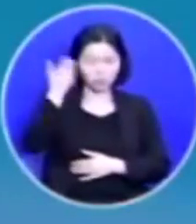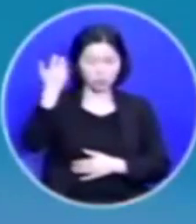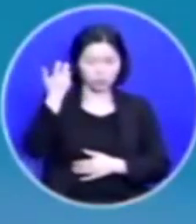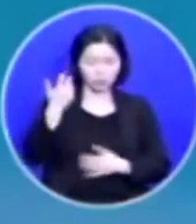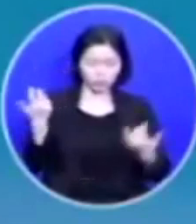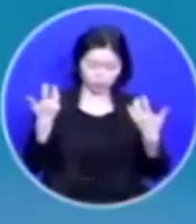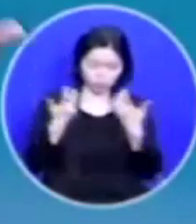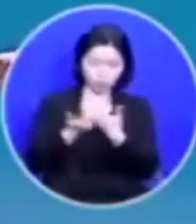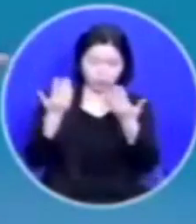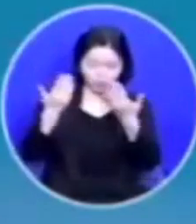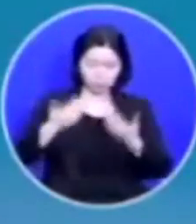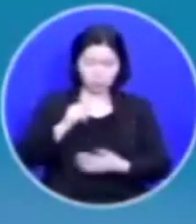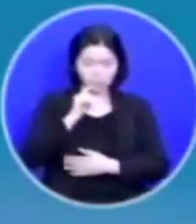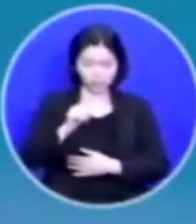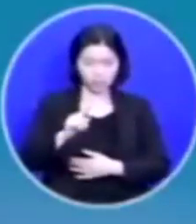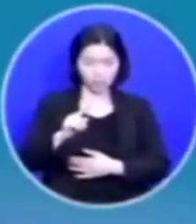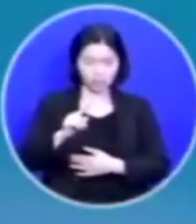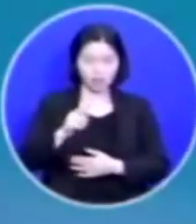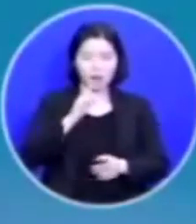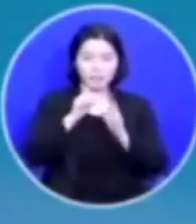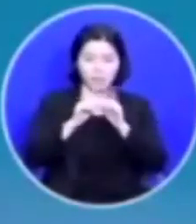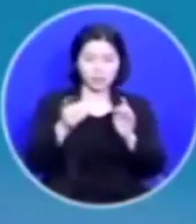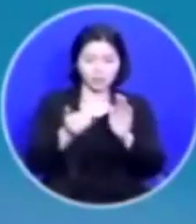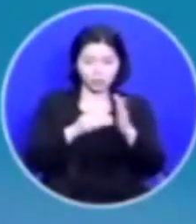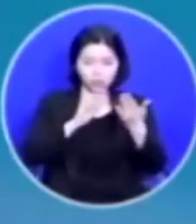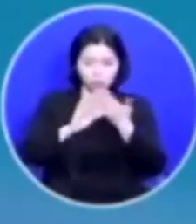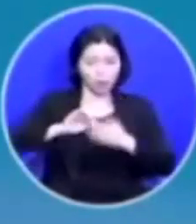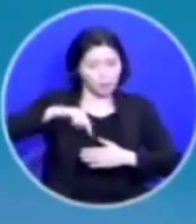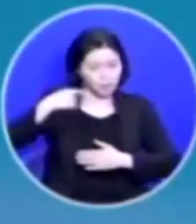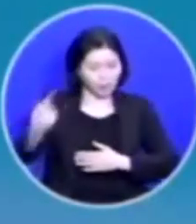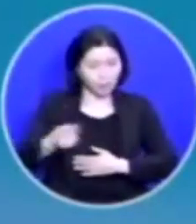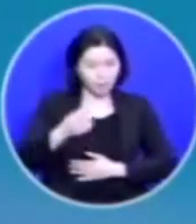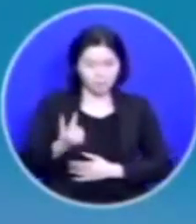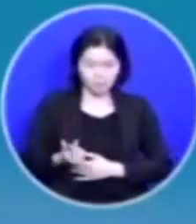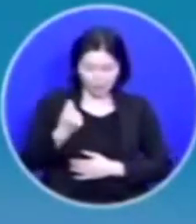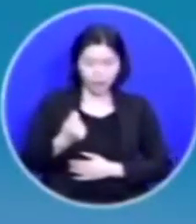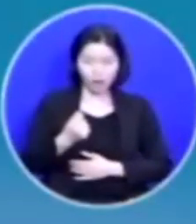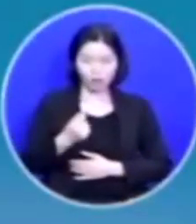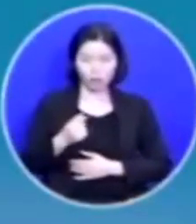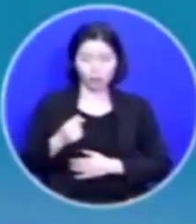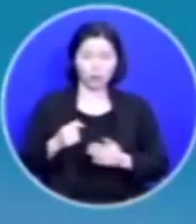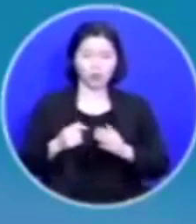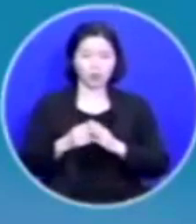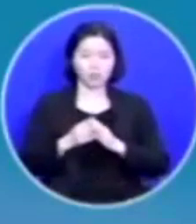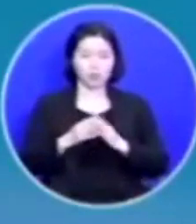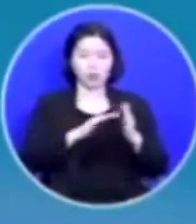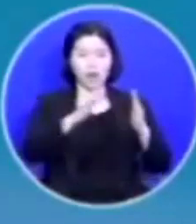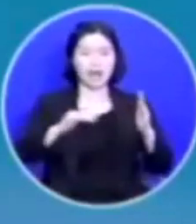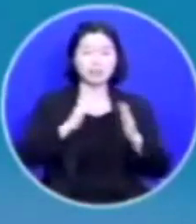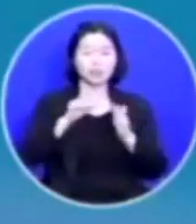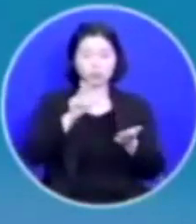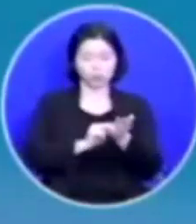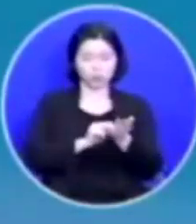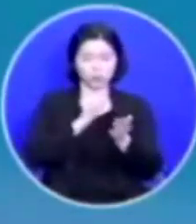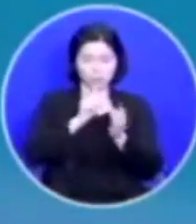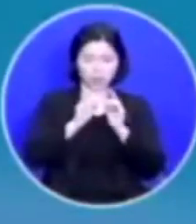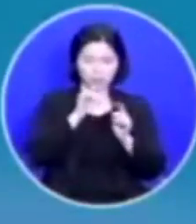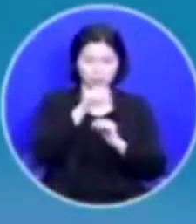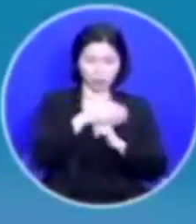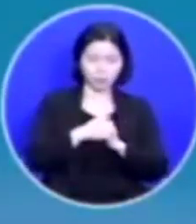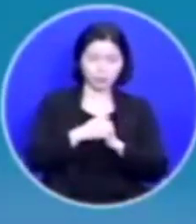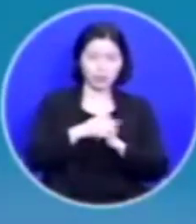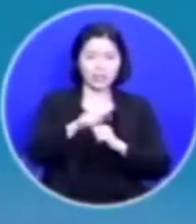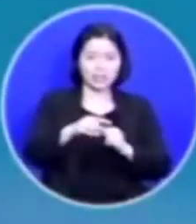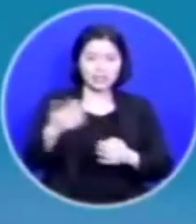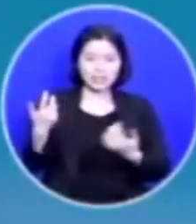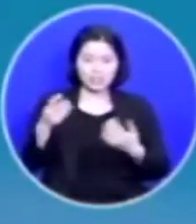바로 가정 문제에 대해서 교훈하고 계시는 것입니다 이 성령의 충만함이라는 것은 항상 예수님을 바라보는